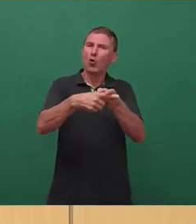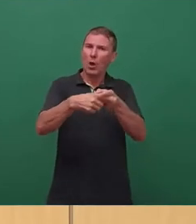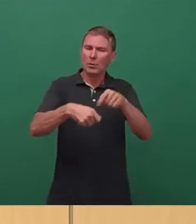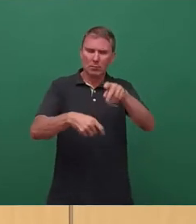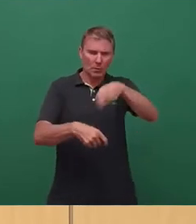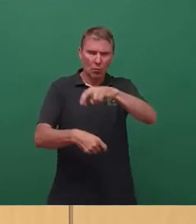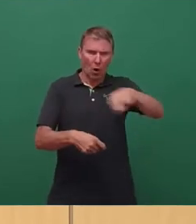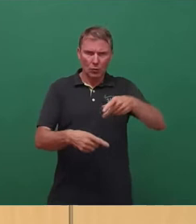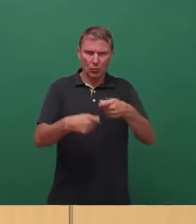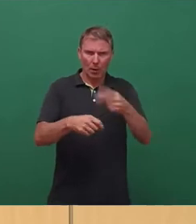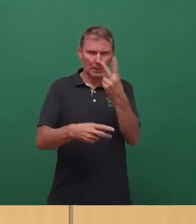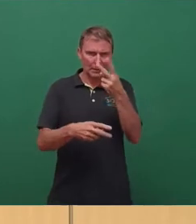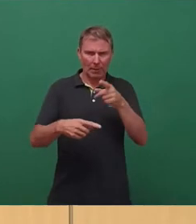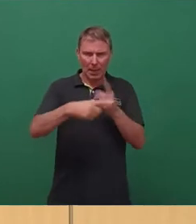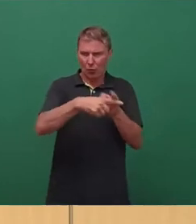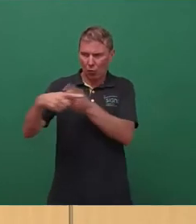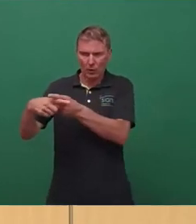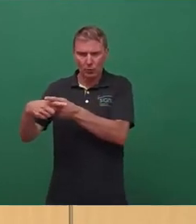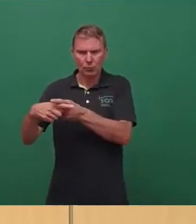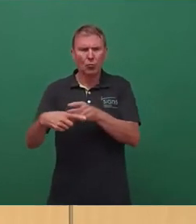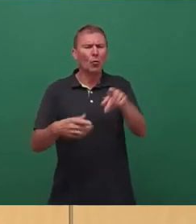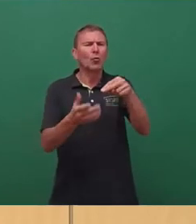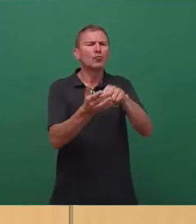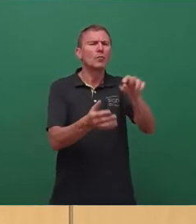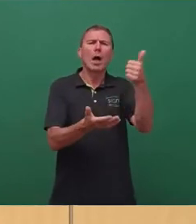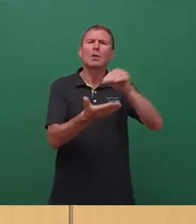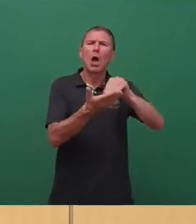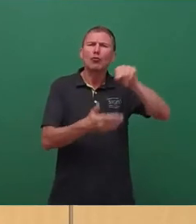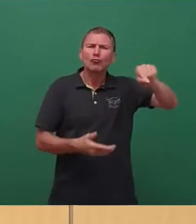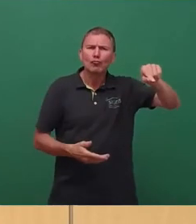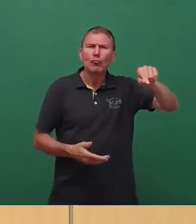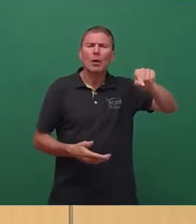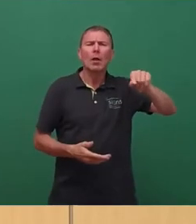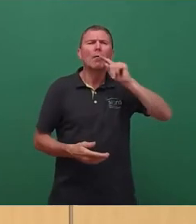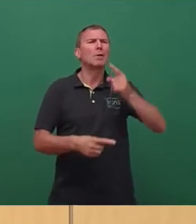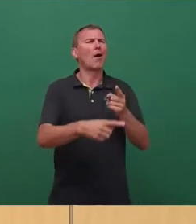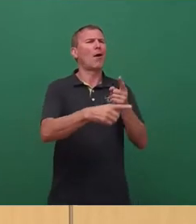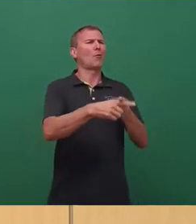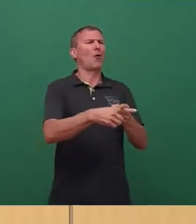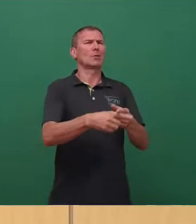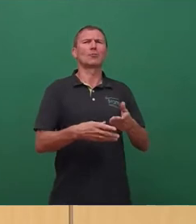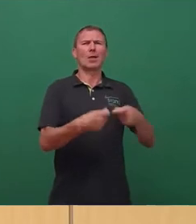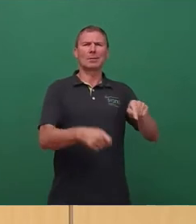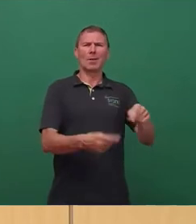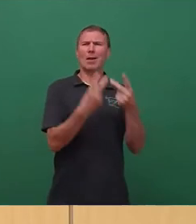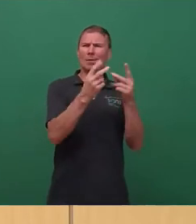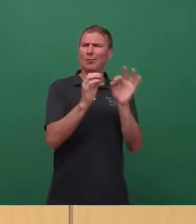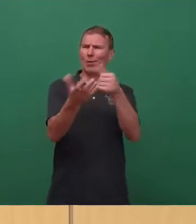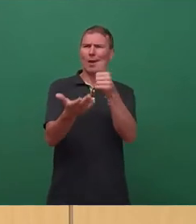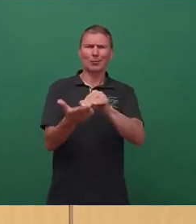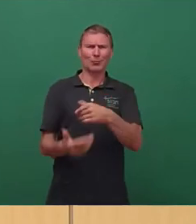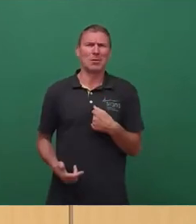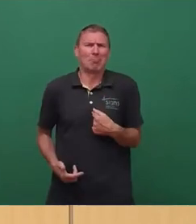Kreuzungen, steht drin, für eine Schule. Seit wann eine Kreuzung, ein Straßenbau wichtig ist für eine Schule, weiß ich nicht.